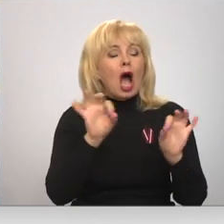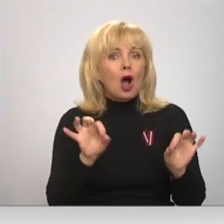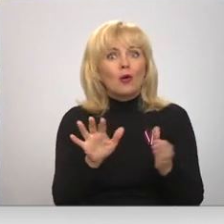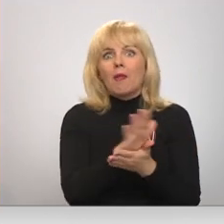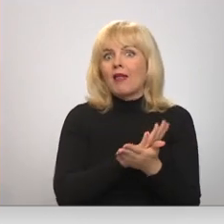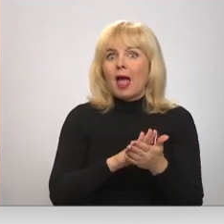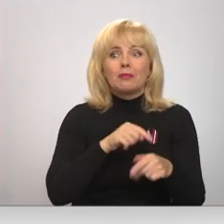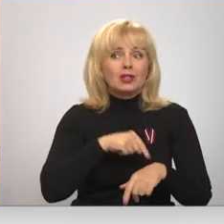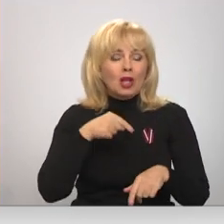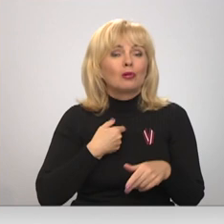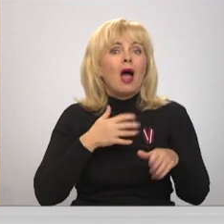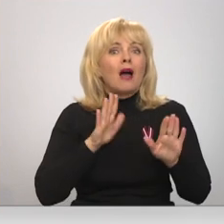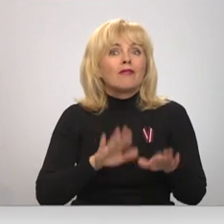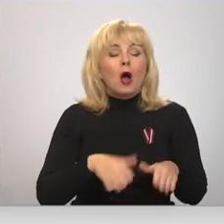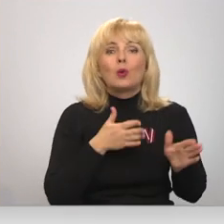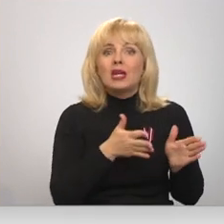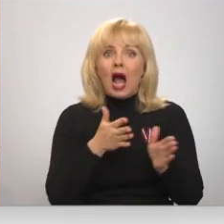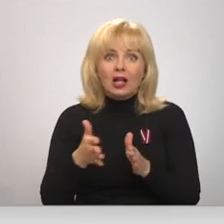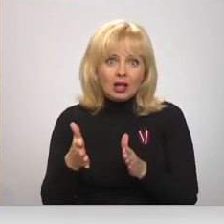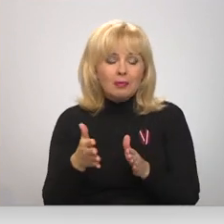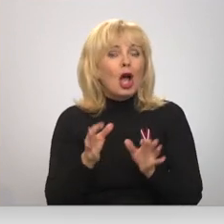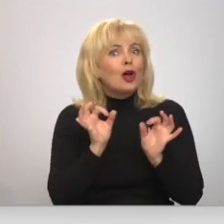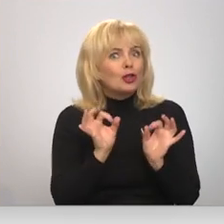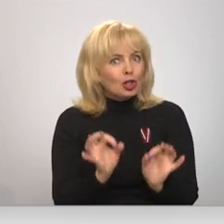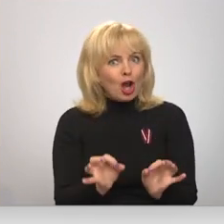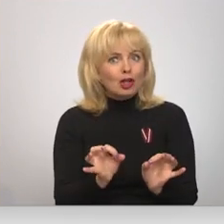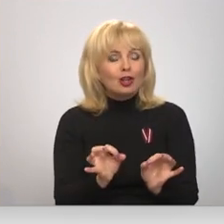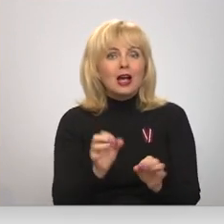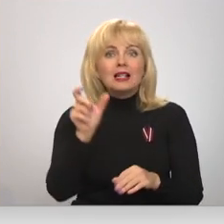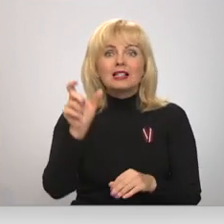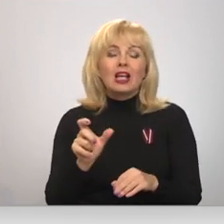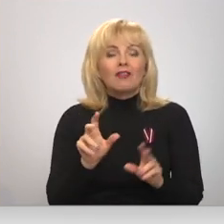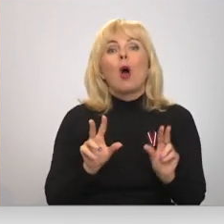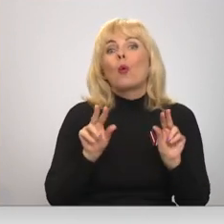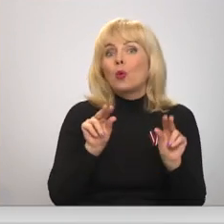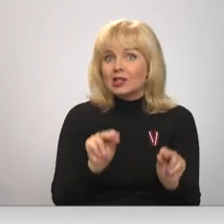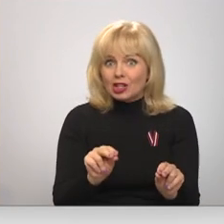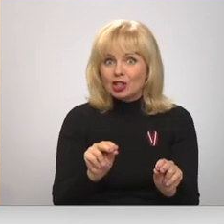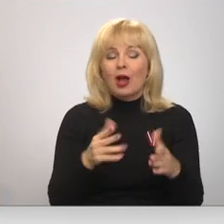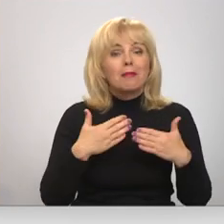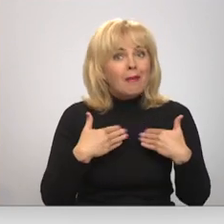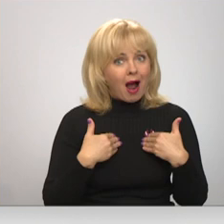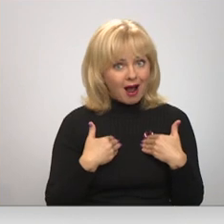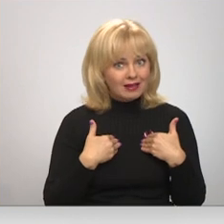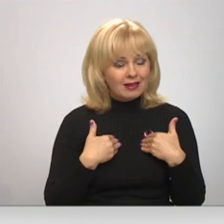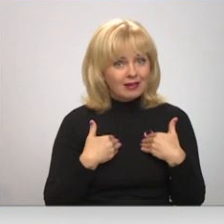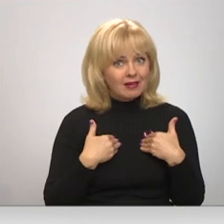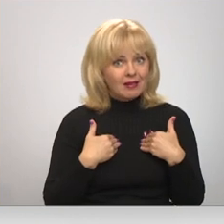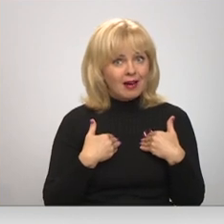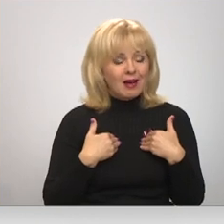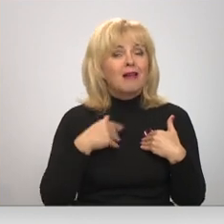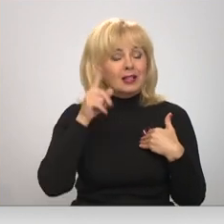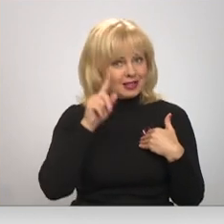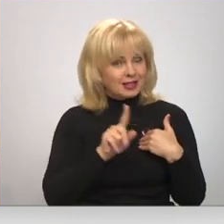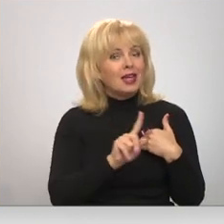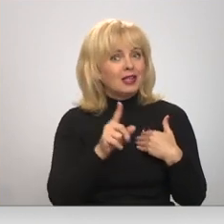nebija sajūtas, ka es varu kaut ko ietekmēt, un tā bija tieši cilvēku uzticēšanas man. Tās, ka viņi varbūt ar zinamu